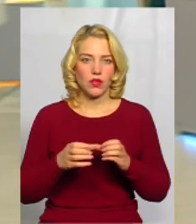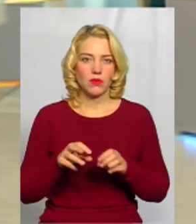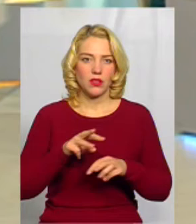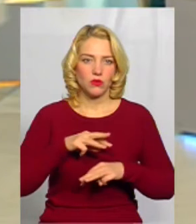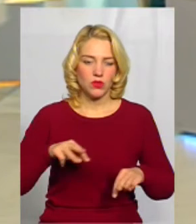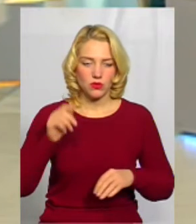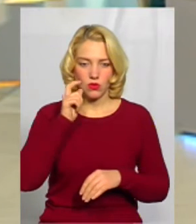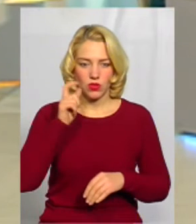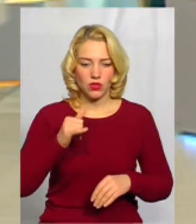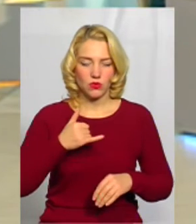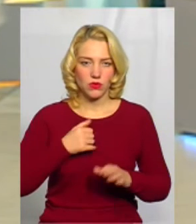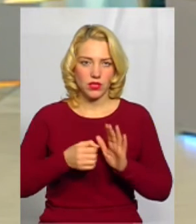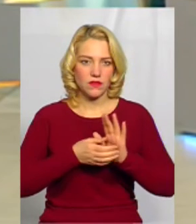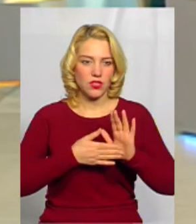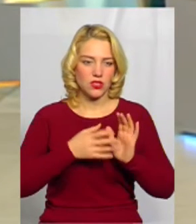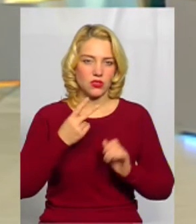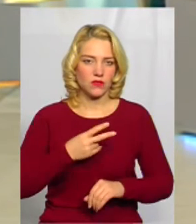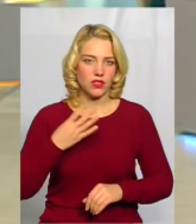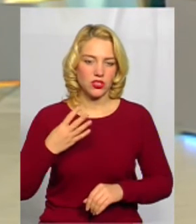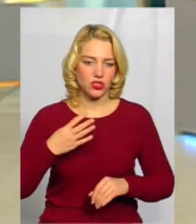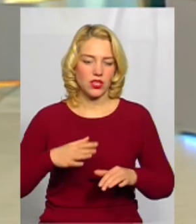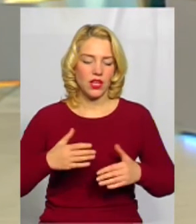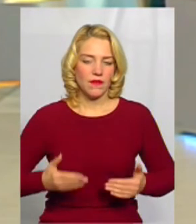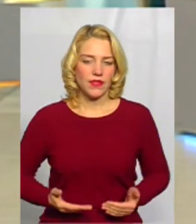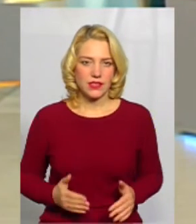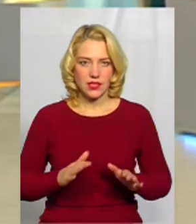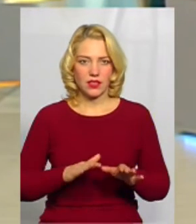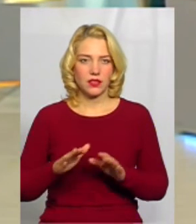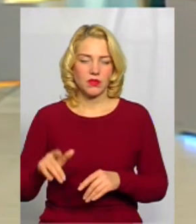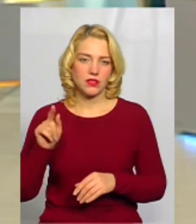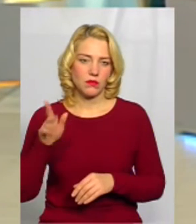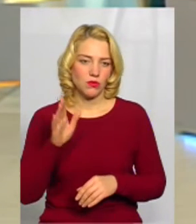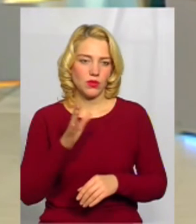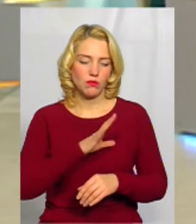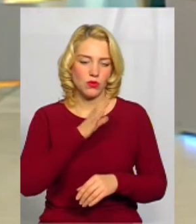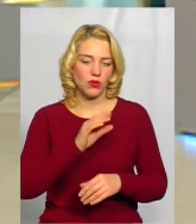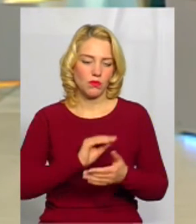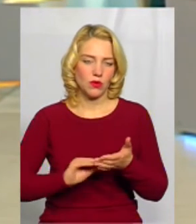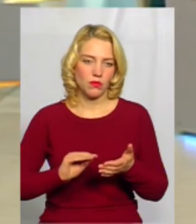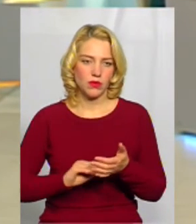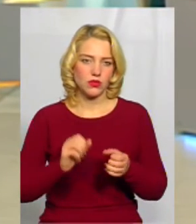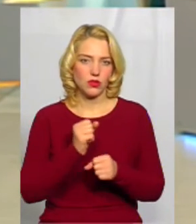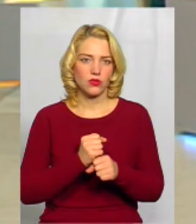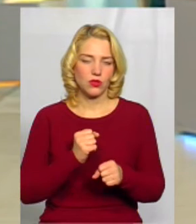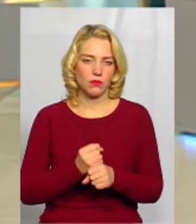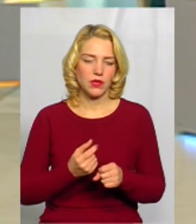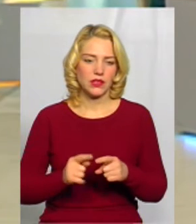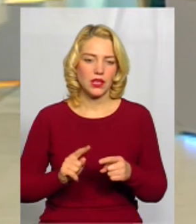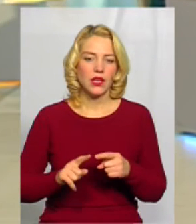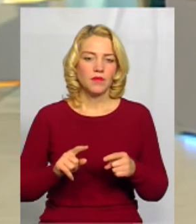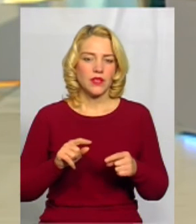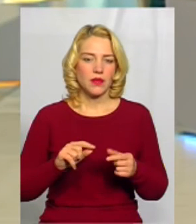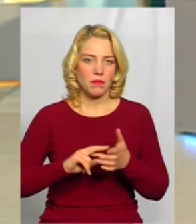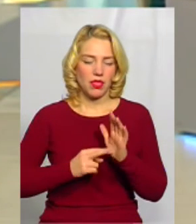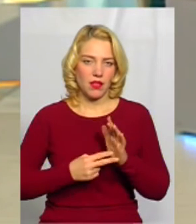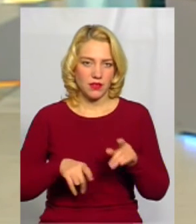міністрів України в нас визначено 24 історичних населених місця. І там вже ж було прописано розробити історико-архітектурні опорні плани. На жаль,